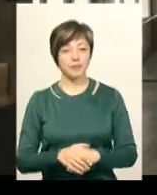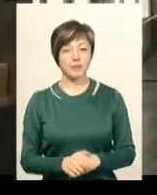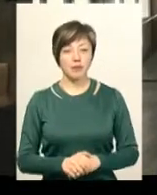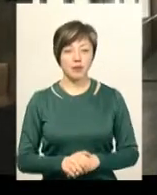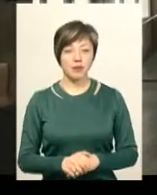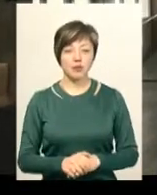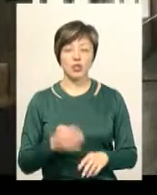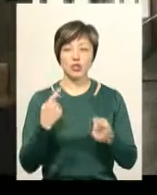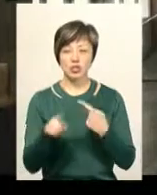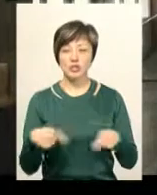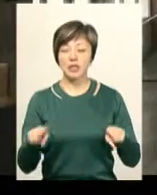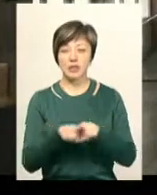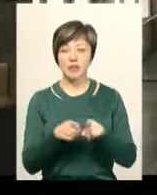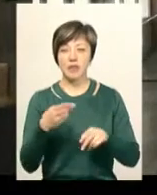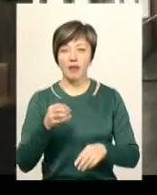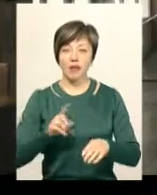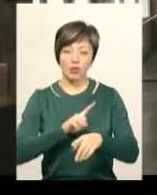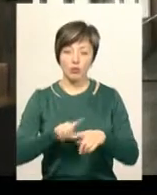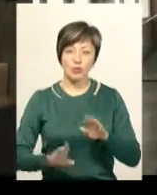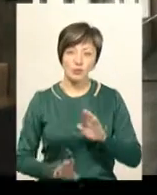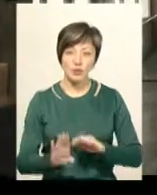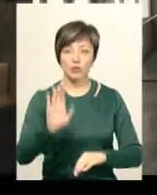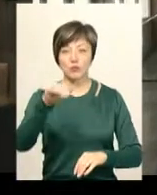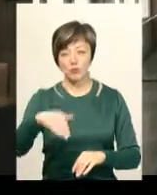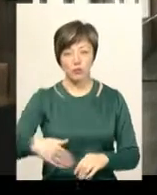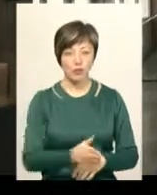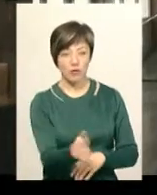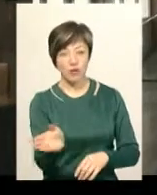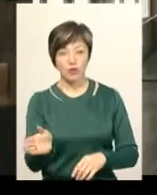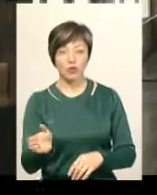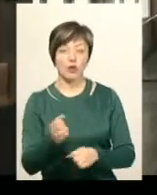і інші так само, де круті підйоми, де спуски, де повороти,